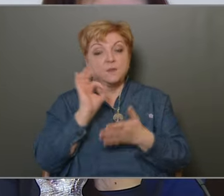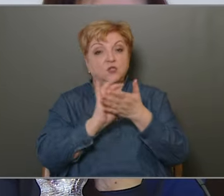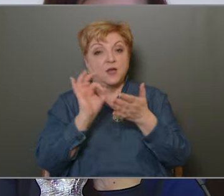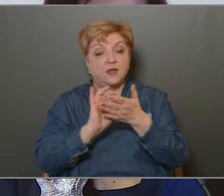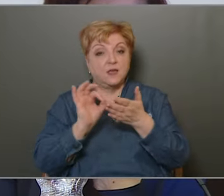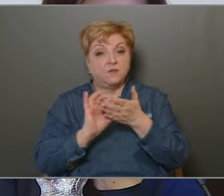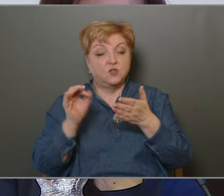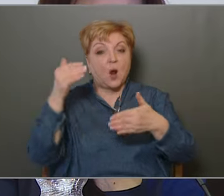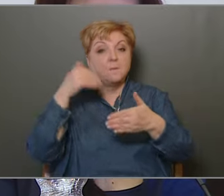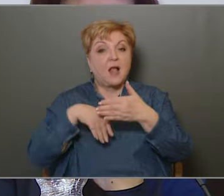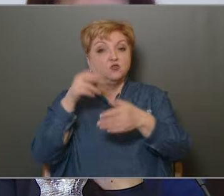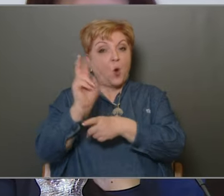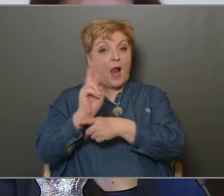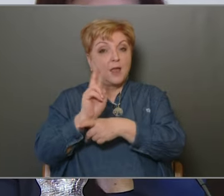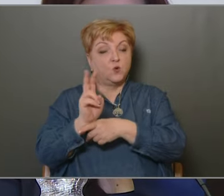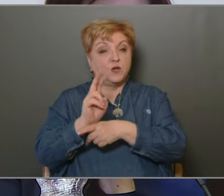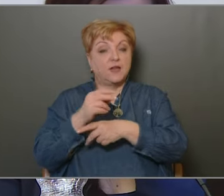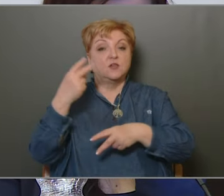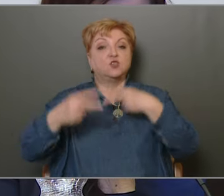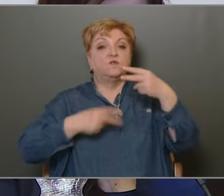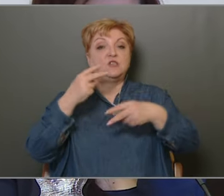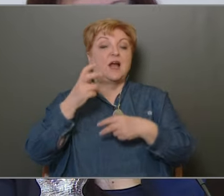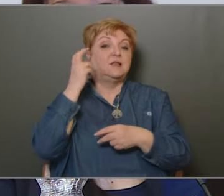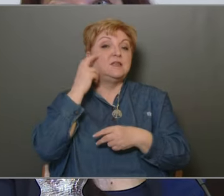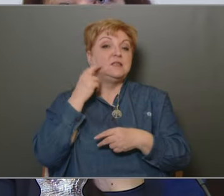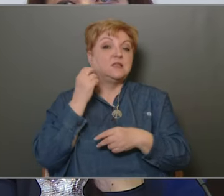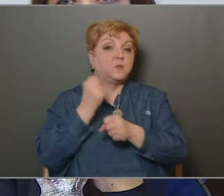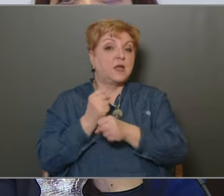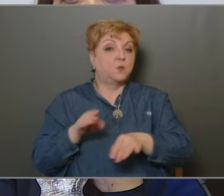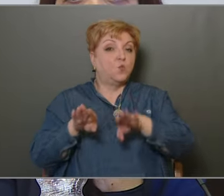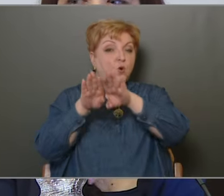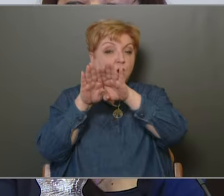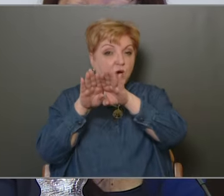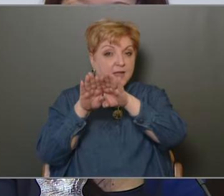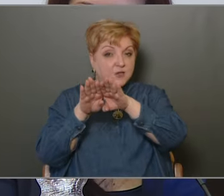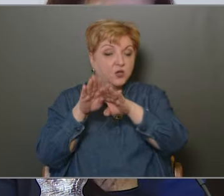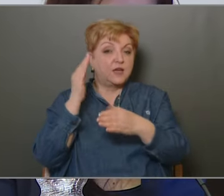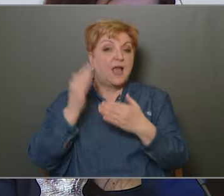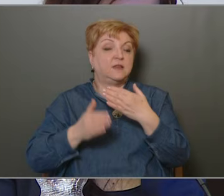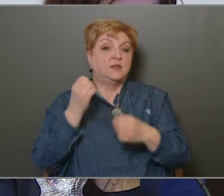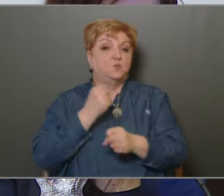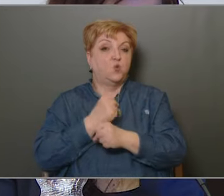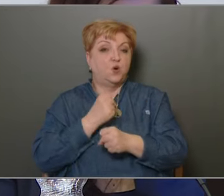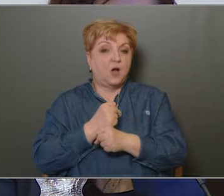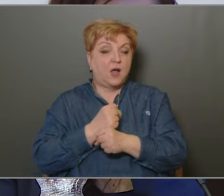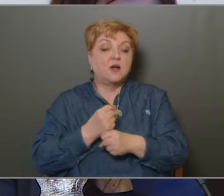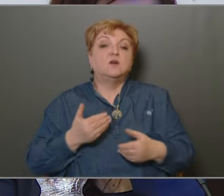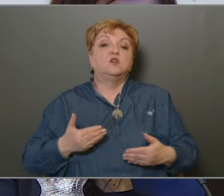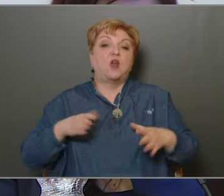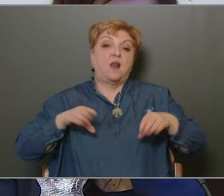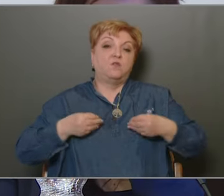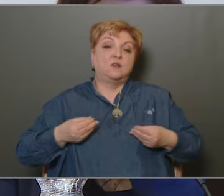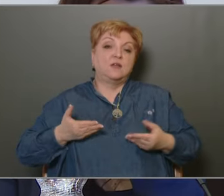belső ellenőreinek és a vizsgált intézmények munkatársainak az ebéli munkáját, és így elfogadásra javaslom az